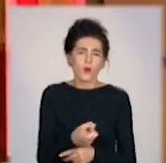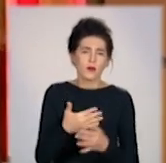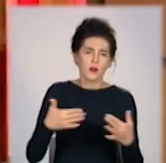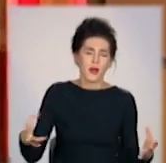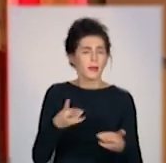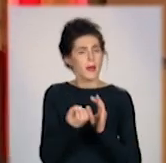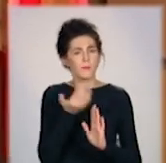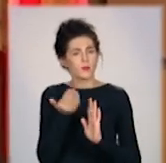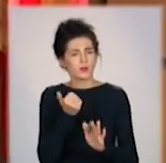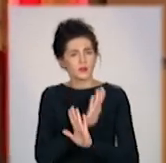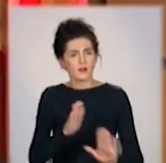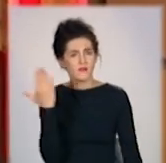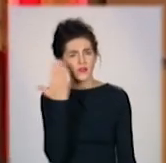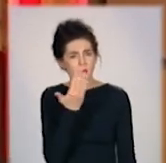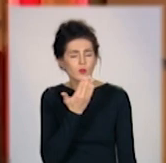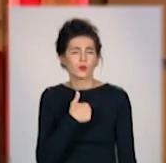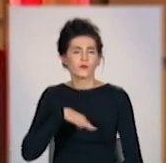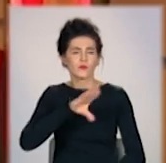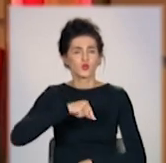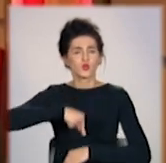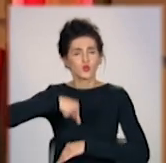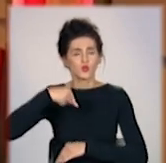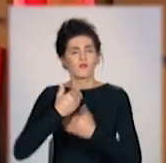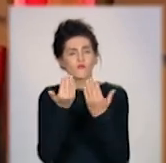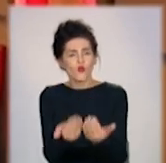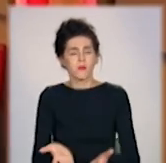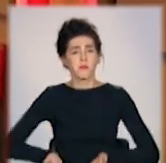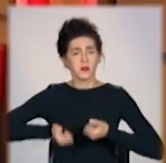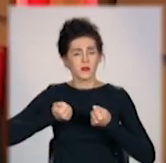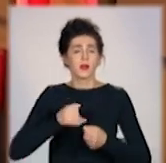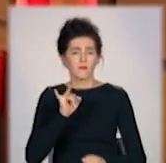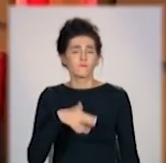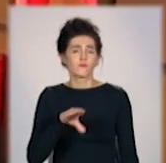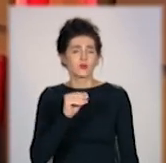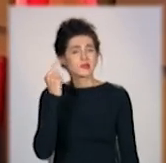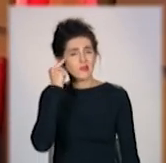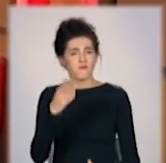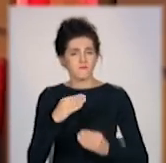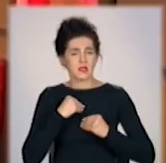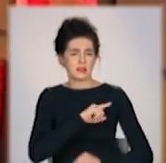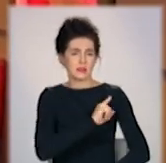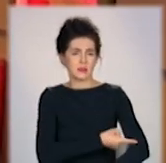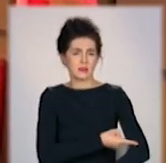ні однієї трансляції. Ми почуваємо вашу підтримку і знаємо, що ми в місті – сила.